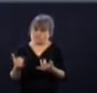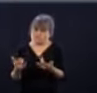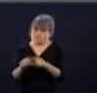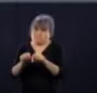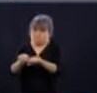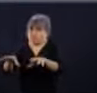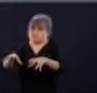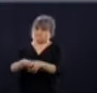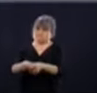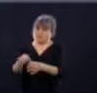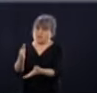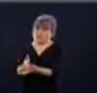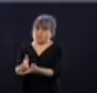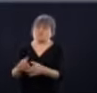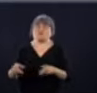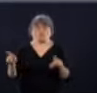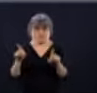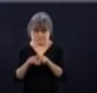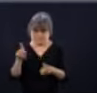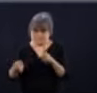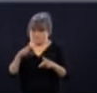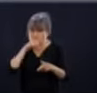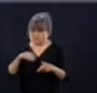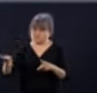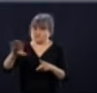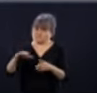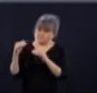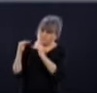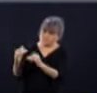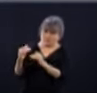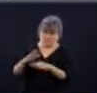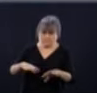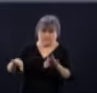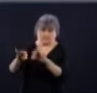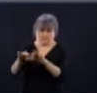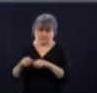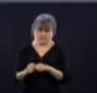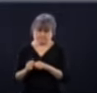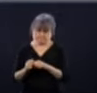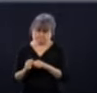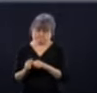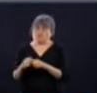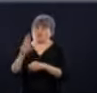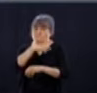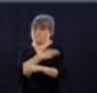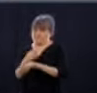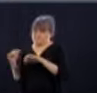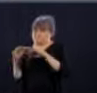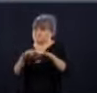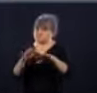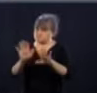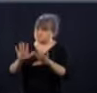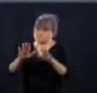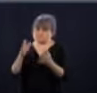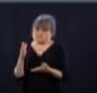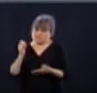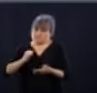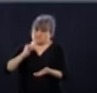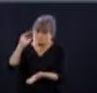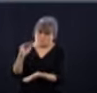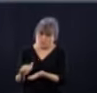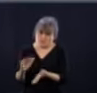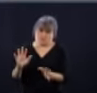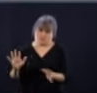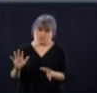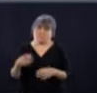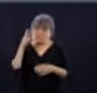de se protéger aussi, bien, ça devrait être l'impact sanitaire, hospitalier, et il devrait être moins, mais il faut quand même le